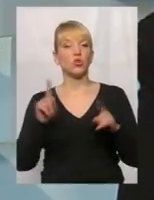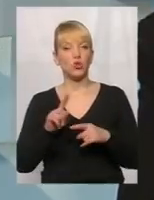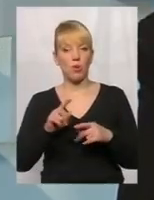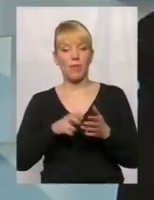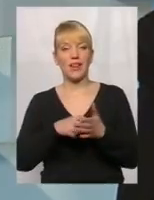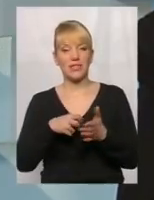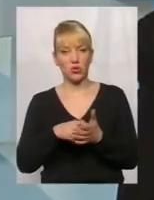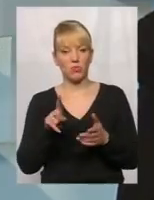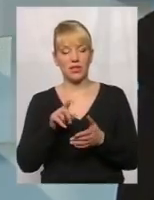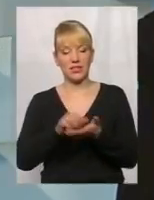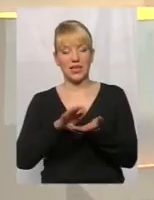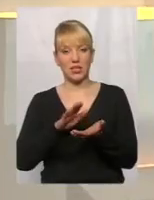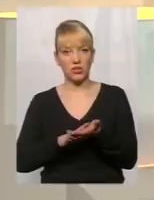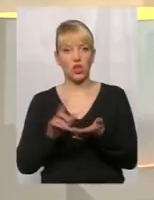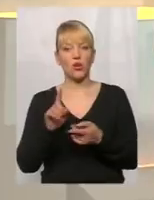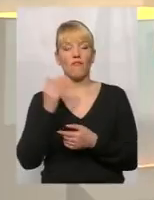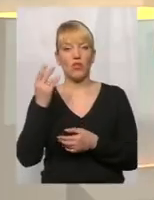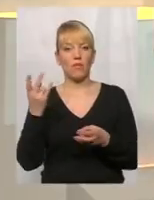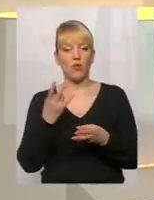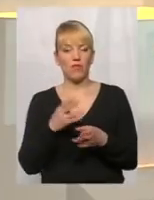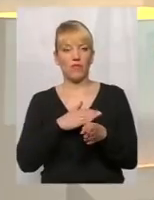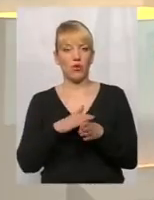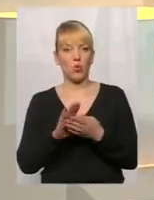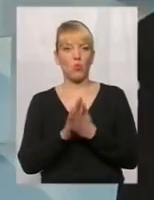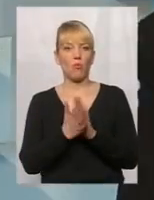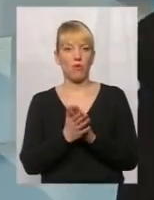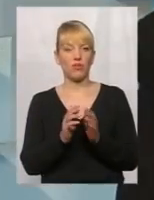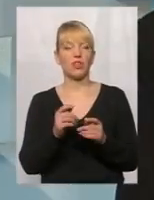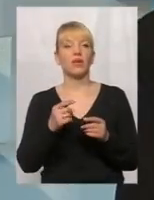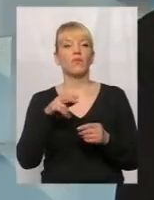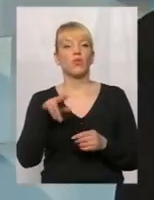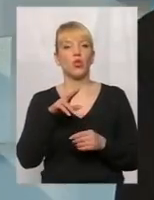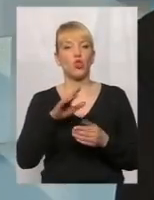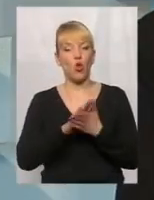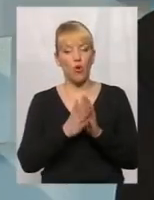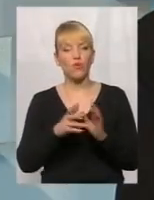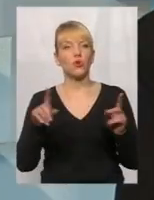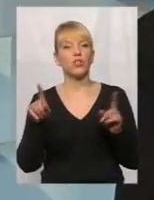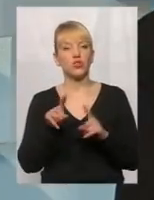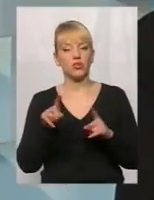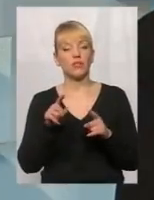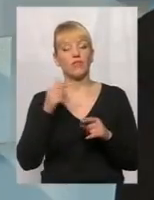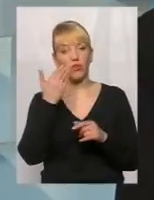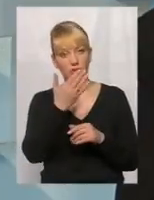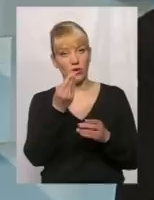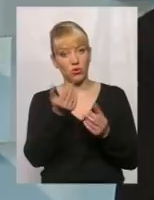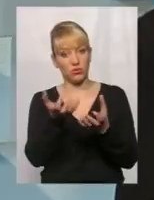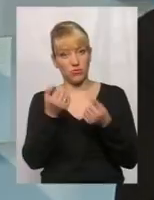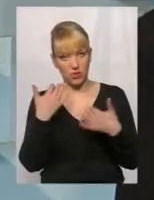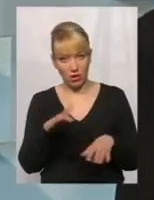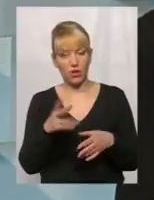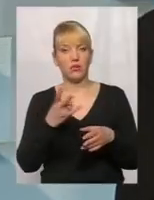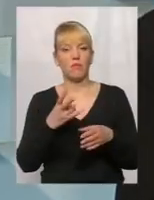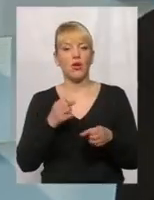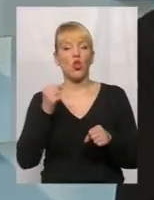зарегістрований, що вони мають виконати умови договору, тому що вони за це отримали кошти і мають їх доопрацювати. Друге,